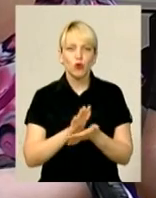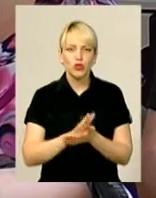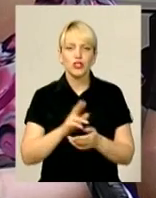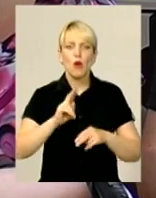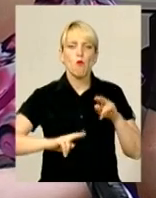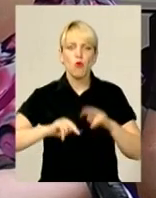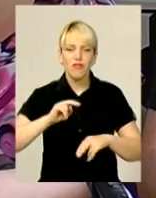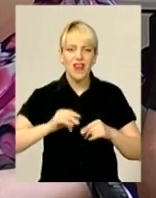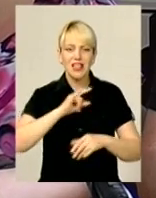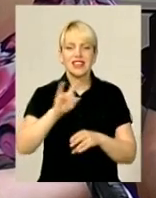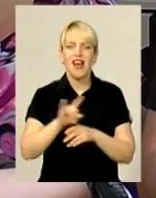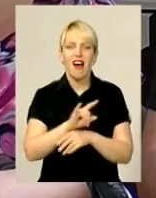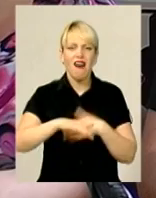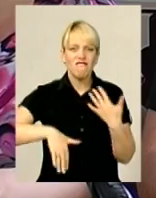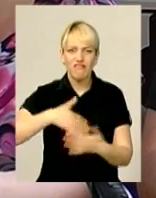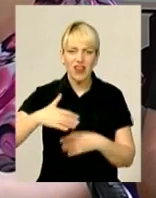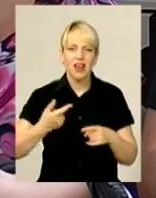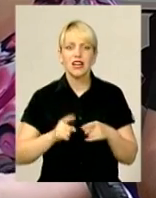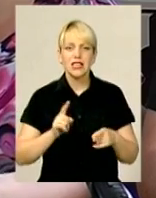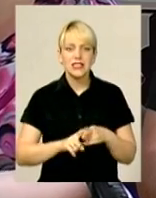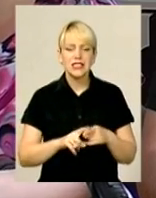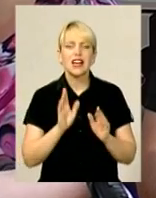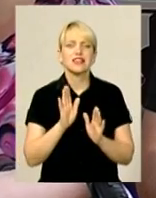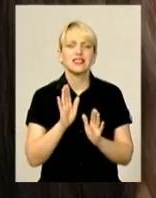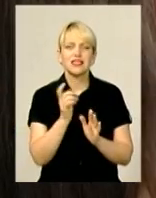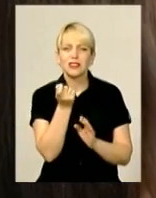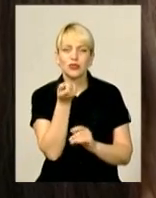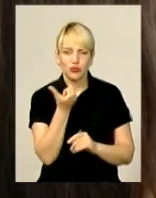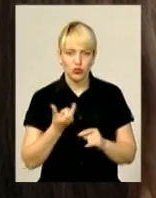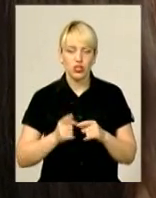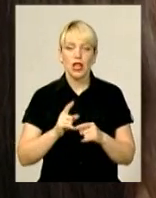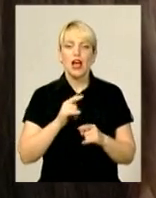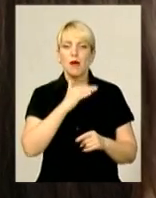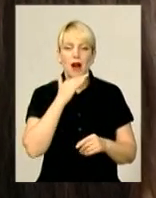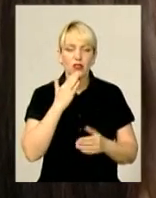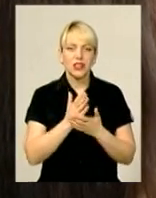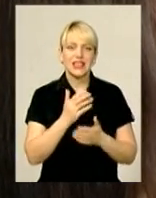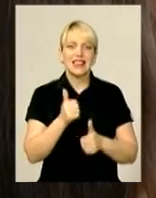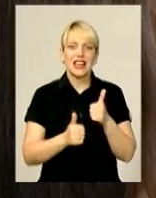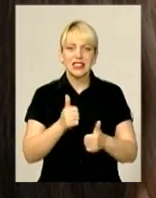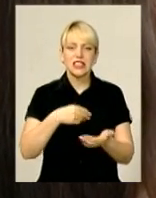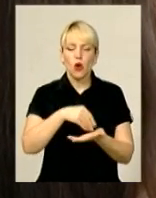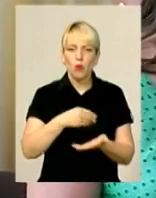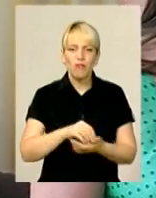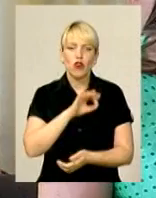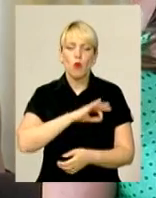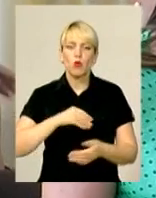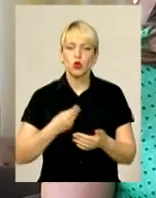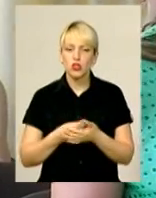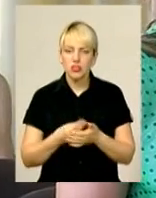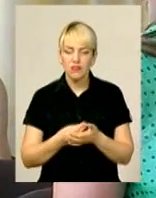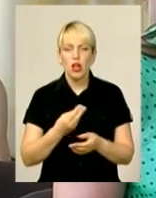– це тільки верхівка айсбергу. Корупцією обросла галузь перевезень, тендерних закупівель і використання бюджетних коштів. Кумівство,